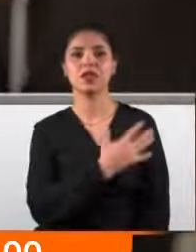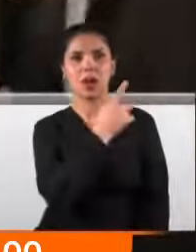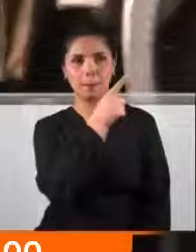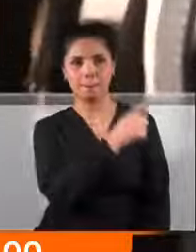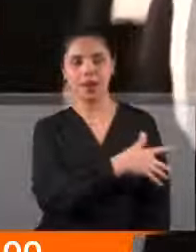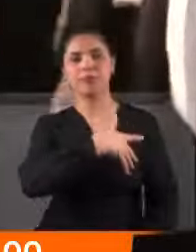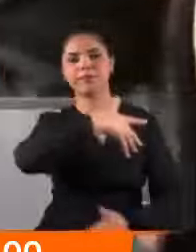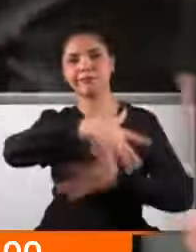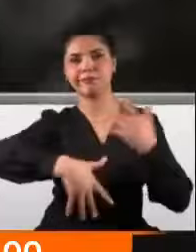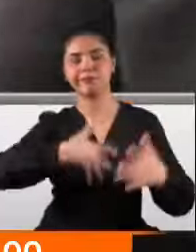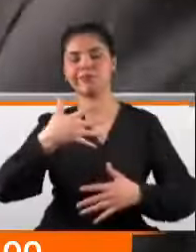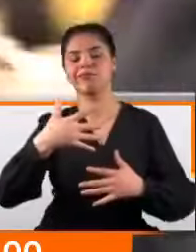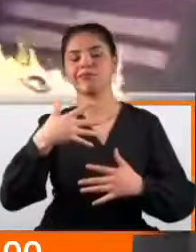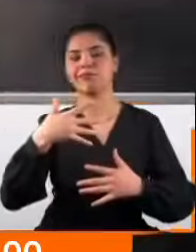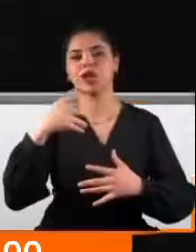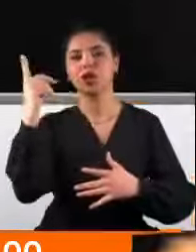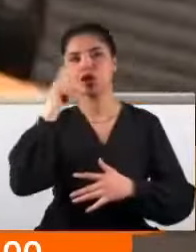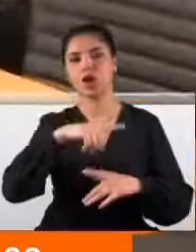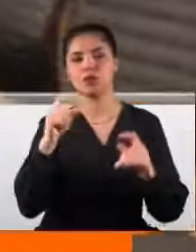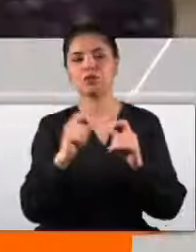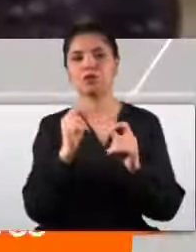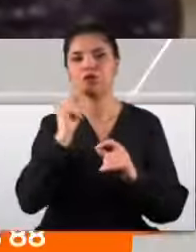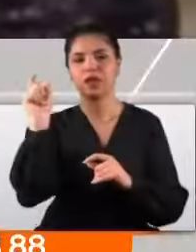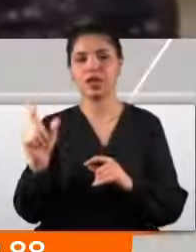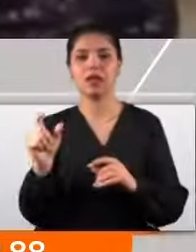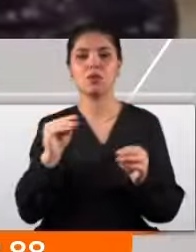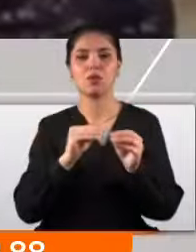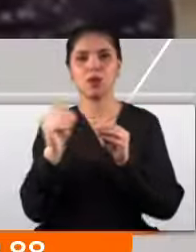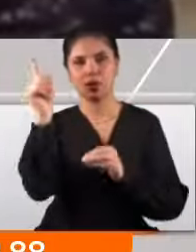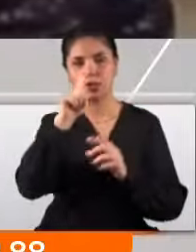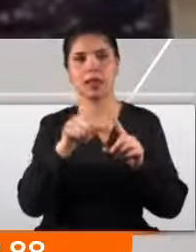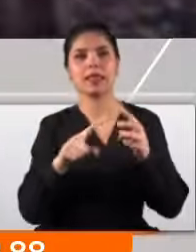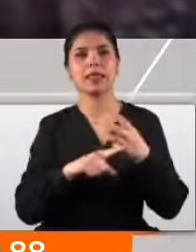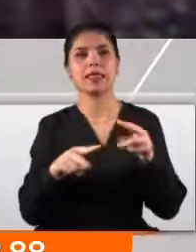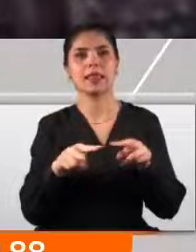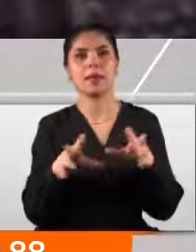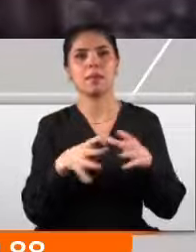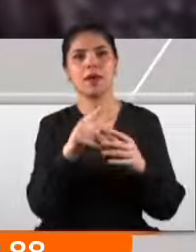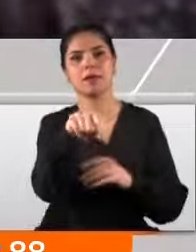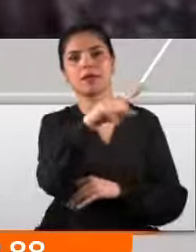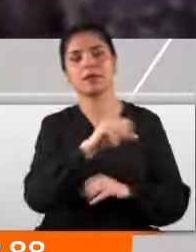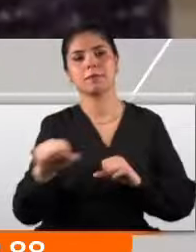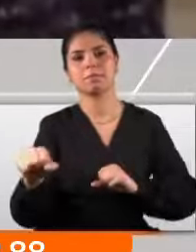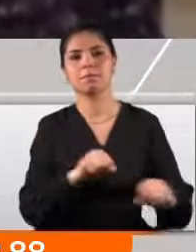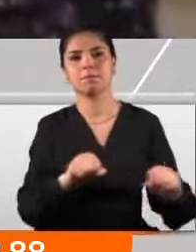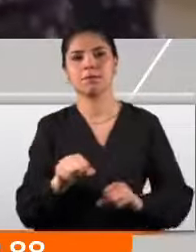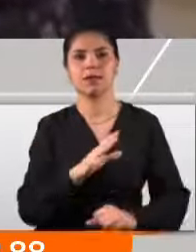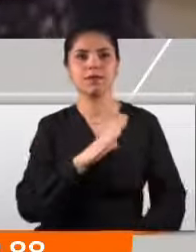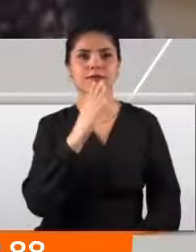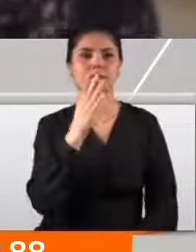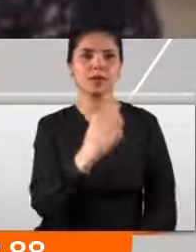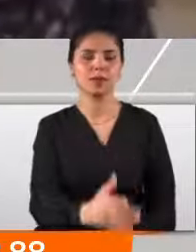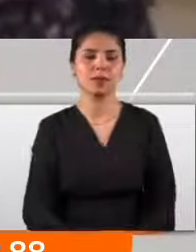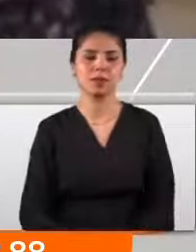birbirine düşüren Burcu Köksal krizi DEM Parti'yi de kızdırdı. Özür dilemesi gerektiğini düşünüyoruz. Kendi genel başkanlığı yalanlama